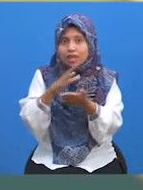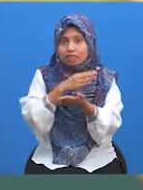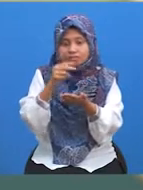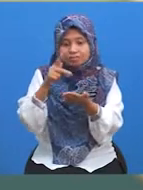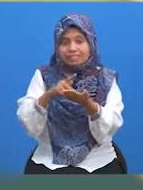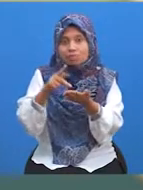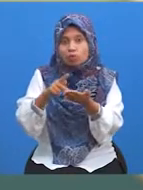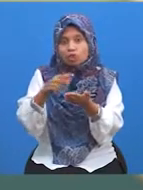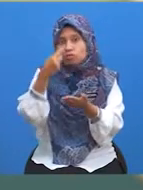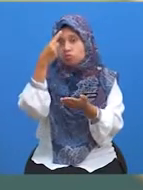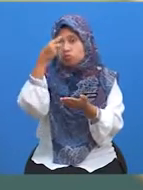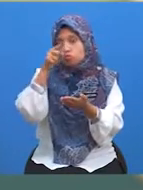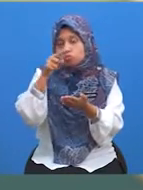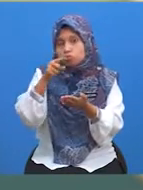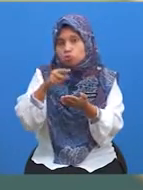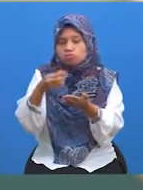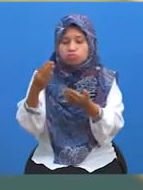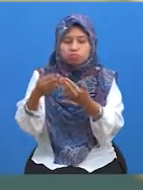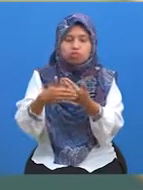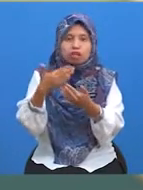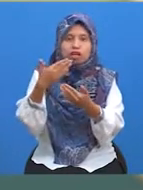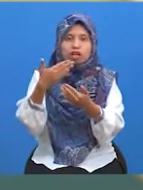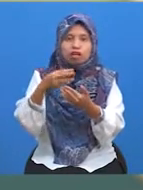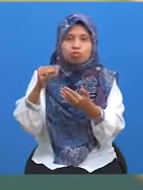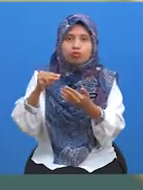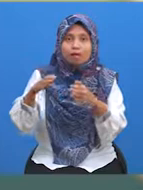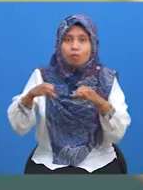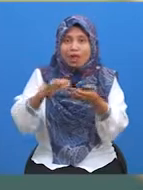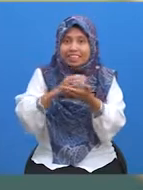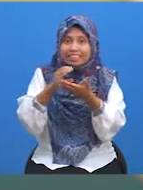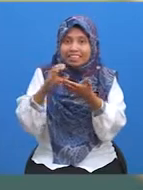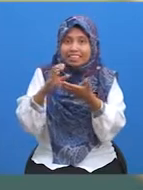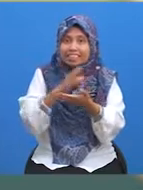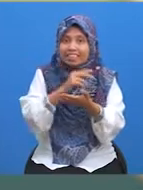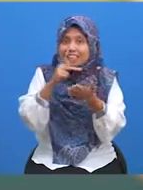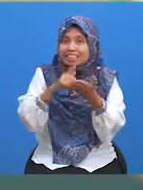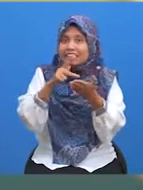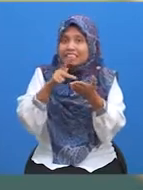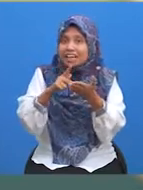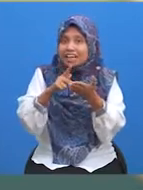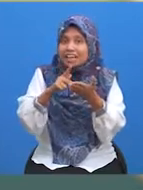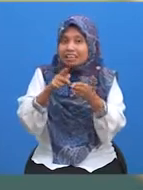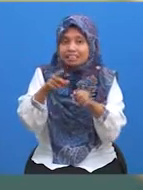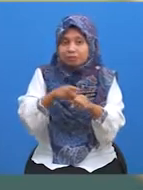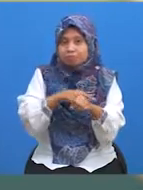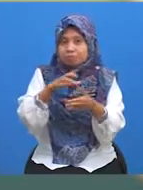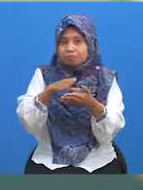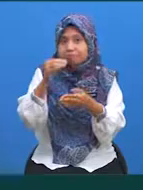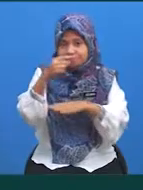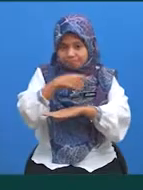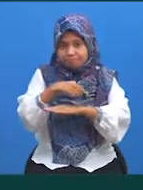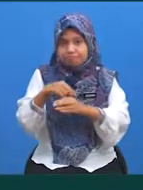Bagi memudahkan murid-murid membuat catatan serta pengiraan sepanjang pembelajaran kita